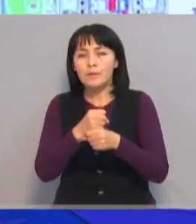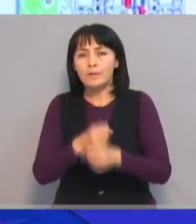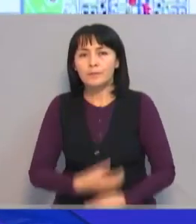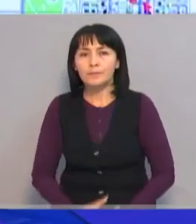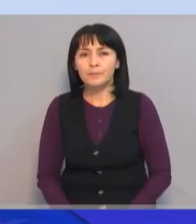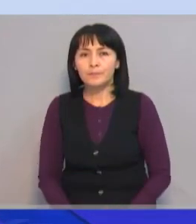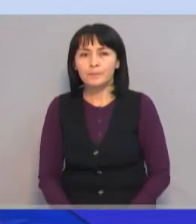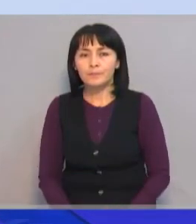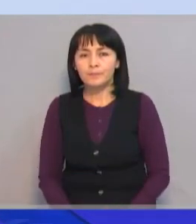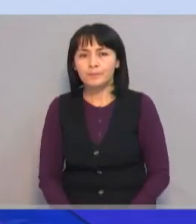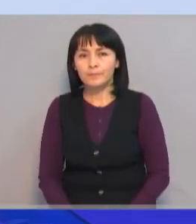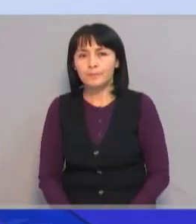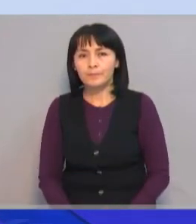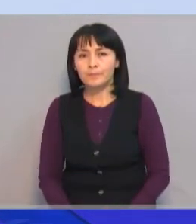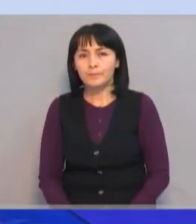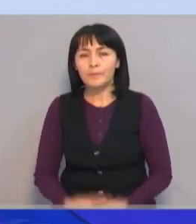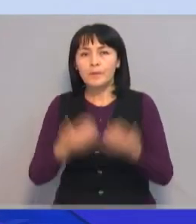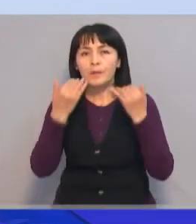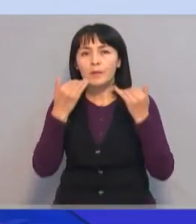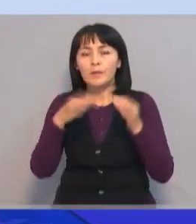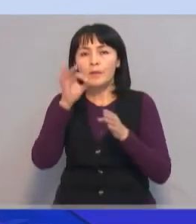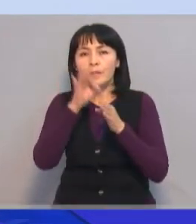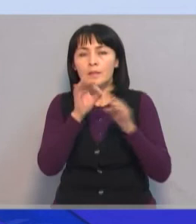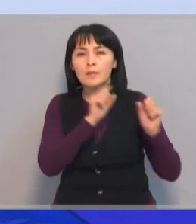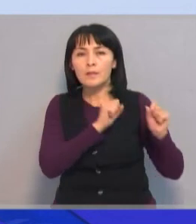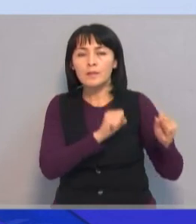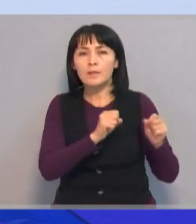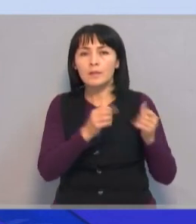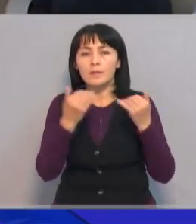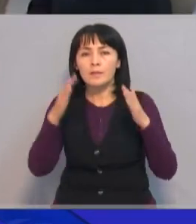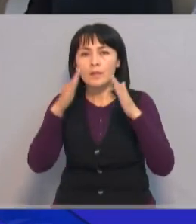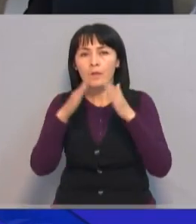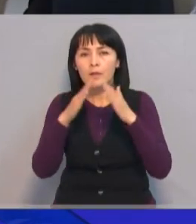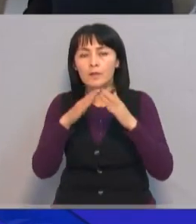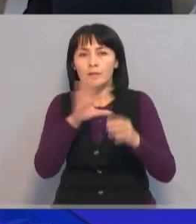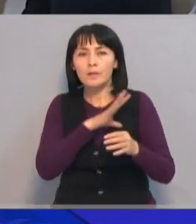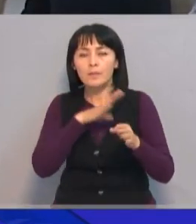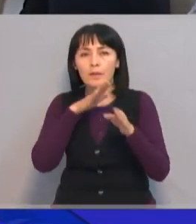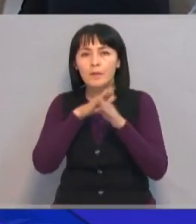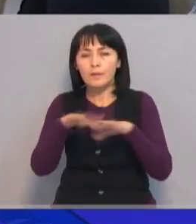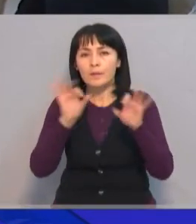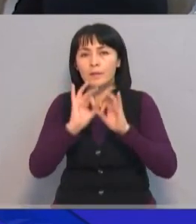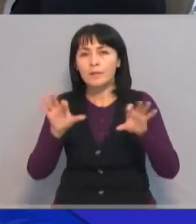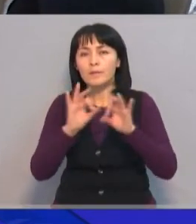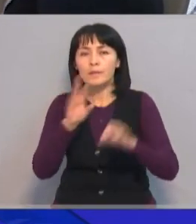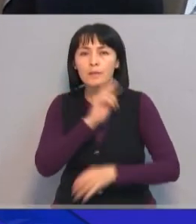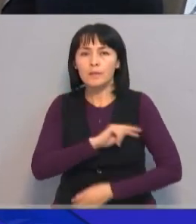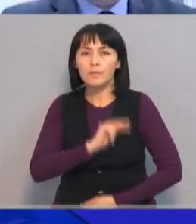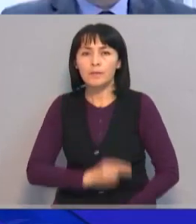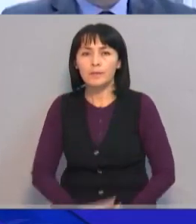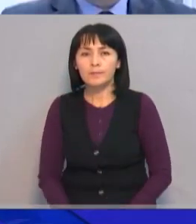находиться на жестком контроле. Кроме того, в целях соблюдения безопасности в жилых домах были проведены разъяснительные работы.